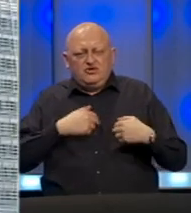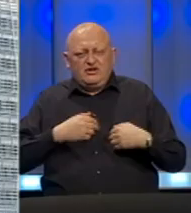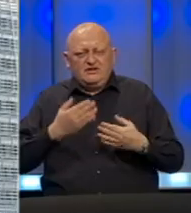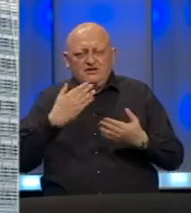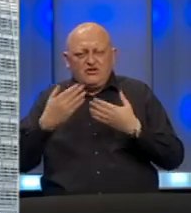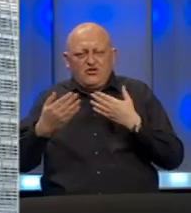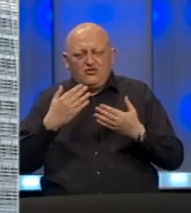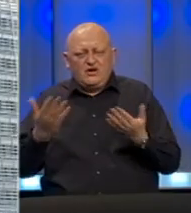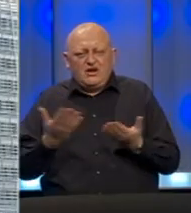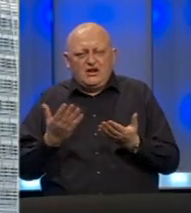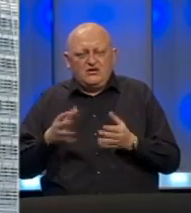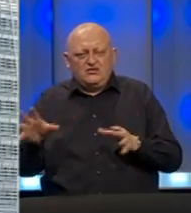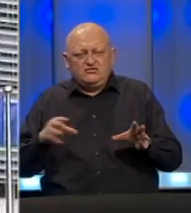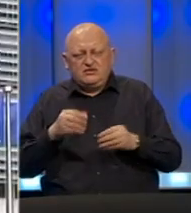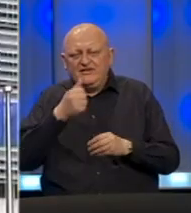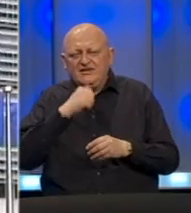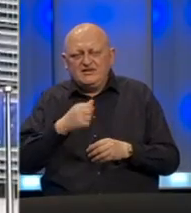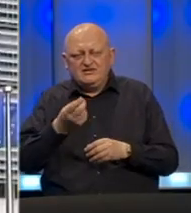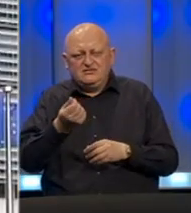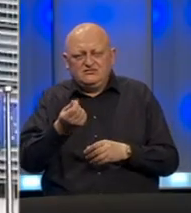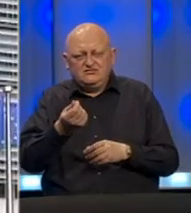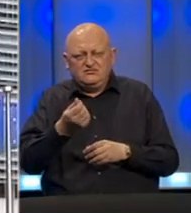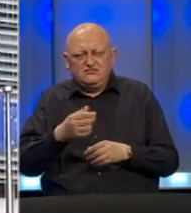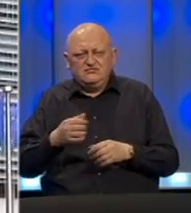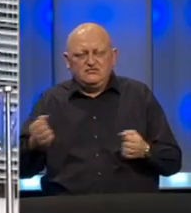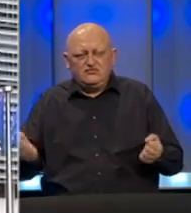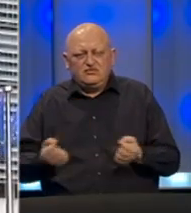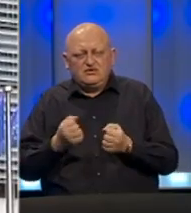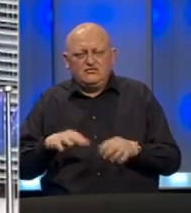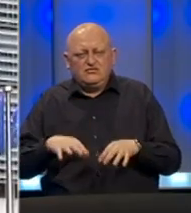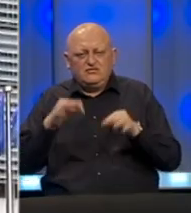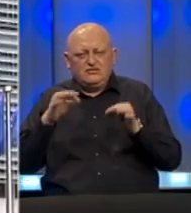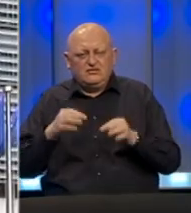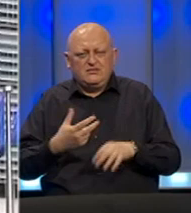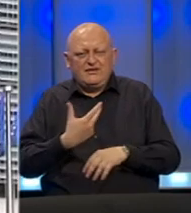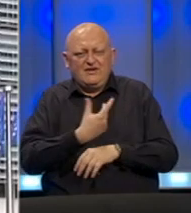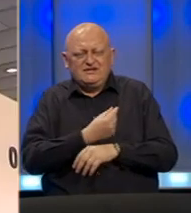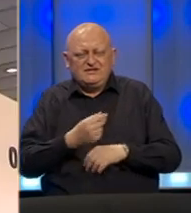konferencija kako bi se prikupila finansijska sredstva u naporima za pronalazak vakcine.